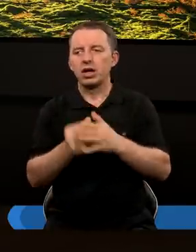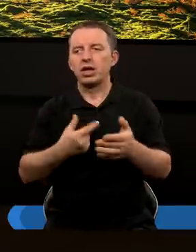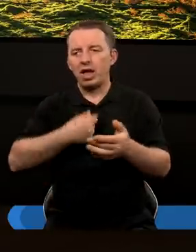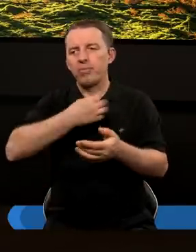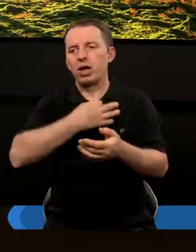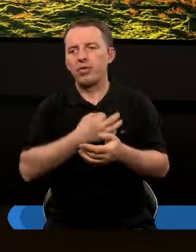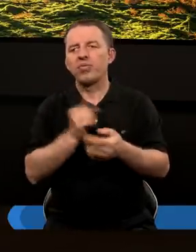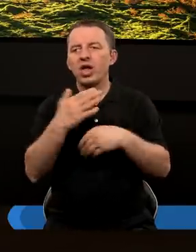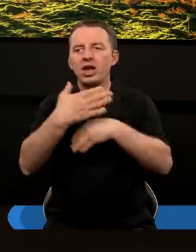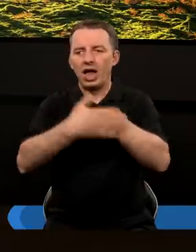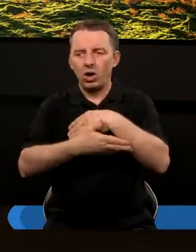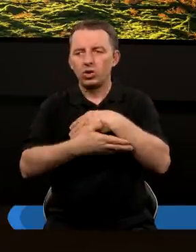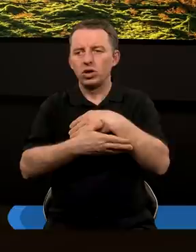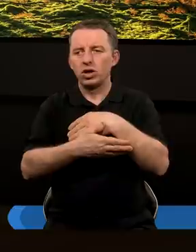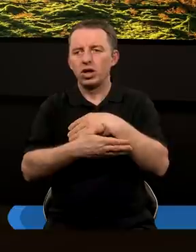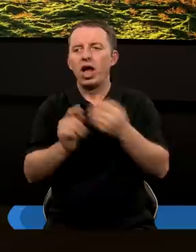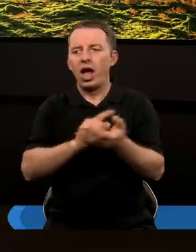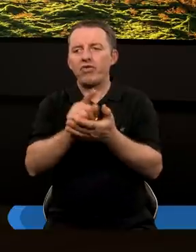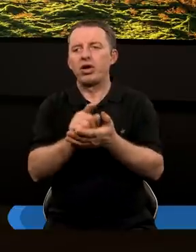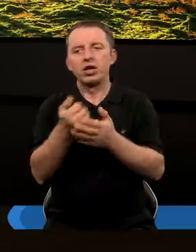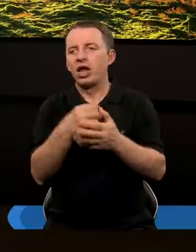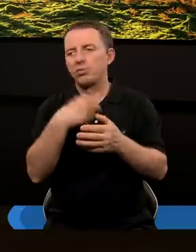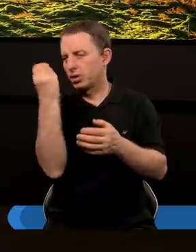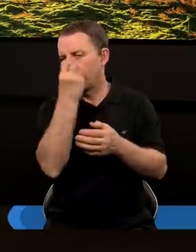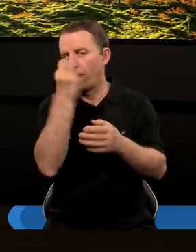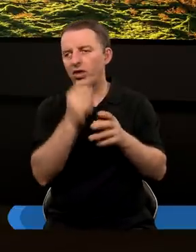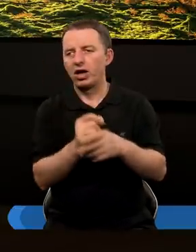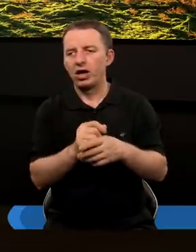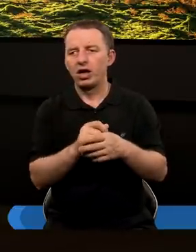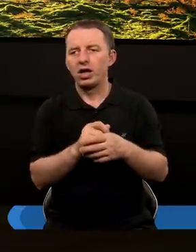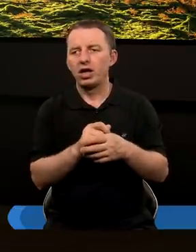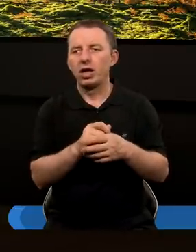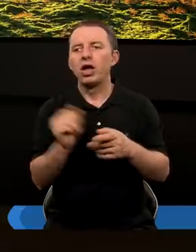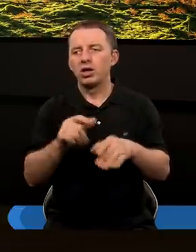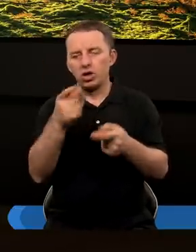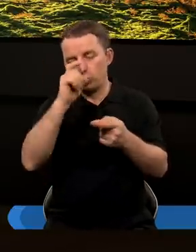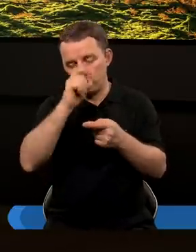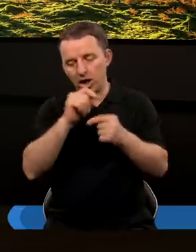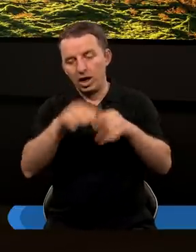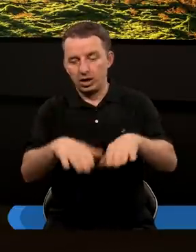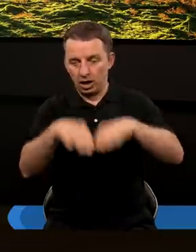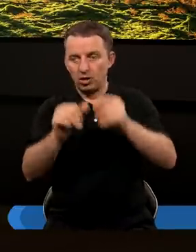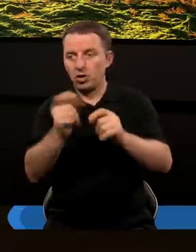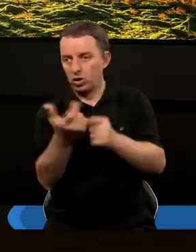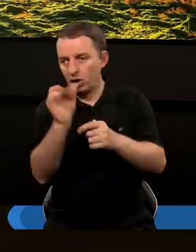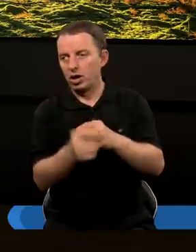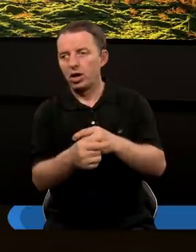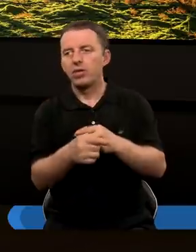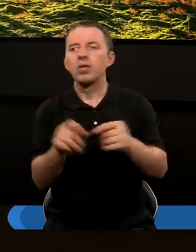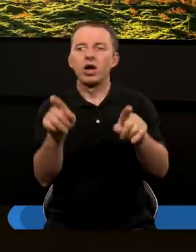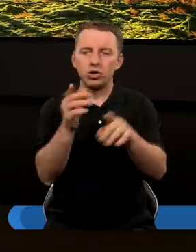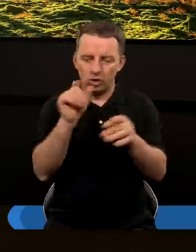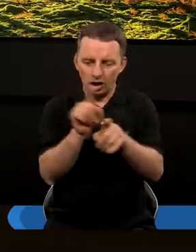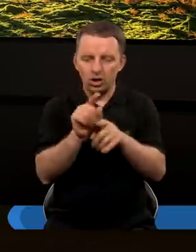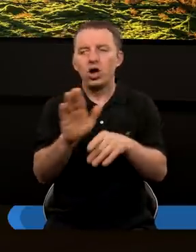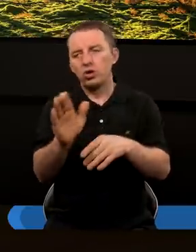zapiąć i na końcu efekt jest niezbyt ciekawy. Gdy źle zaczniemy coś, bardzo często